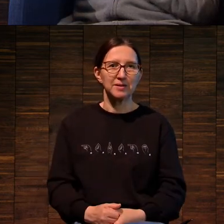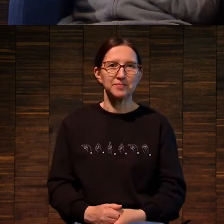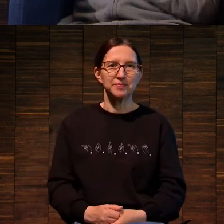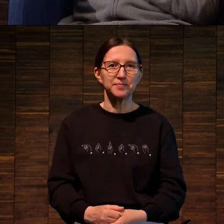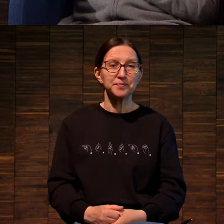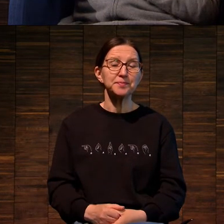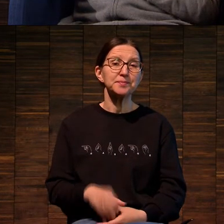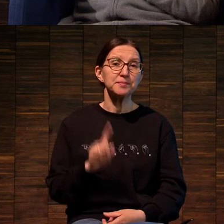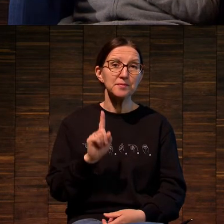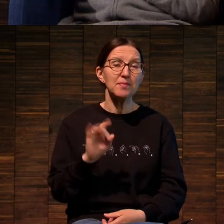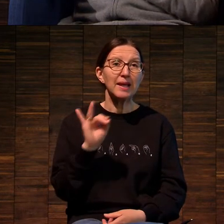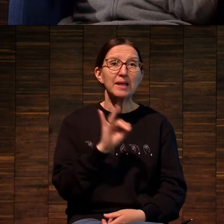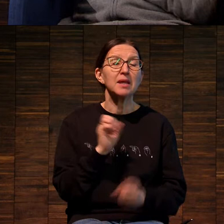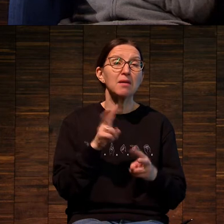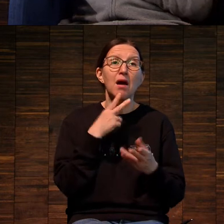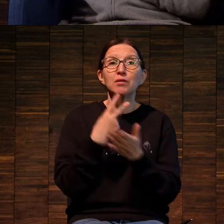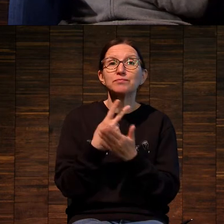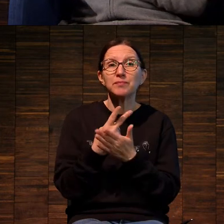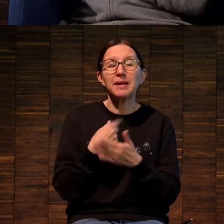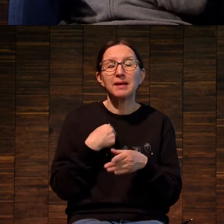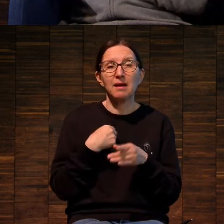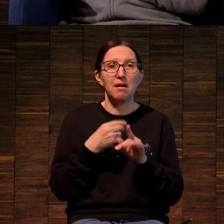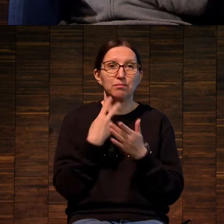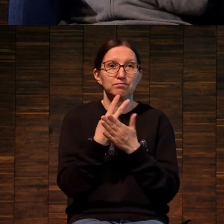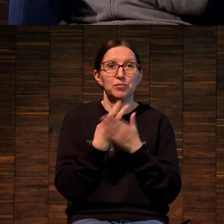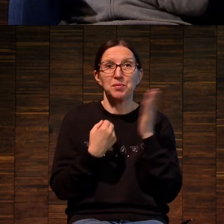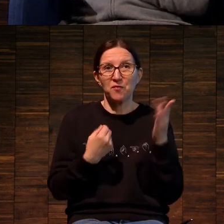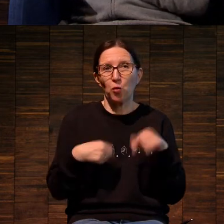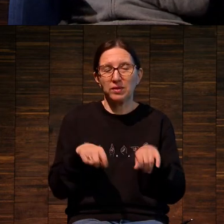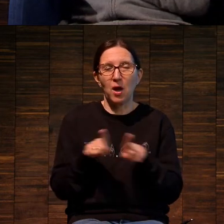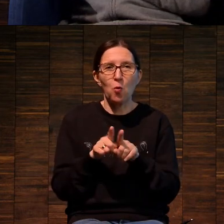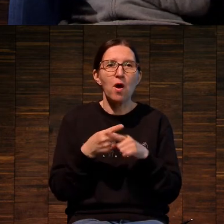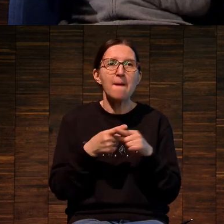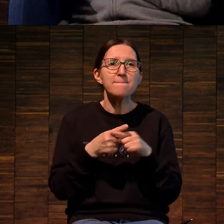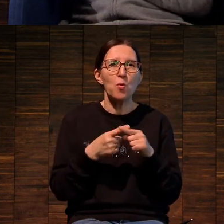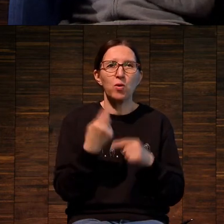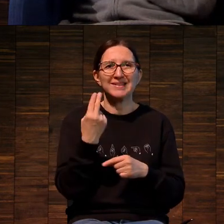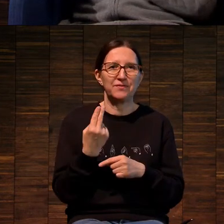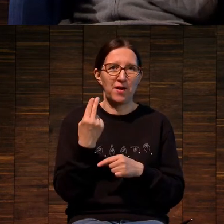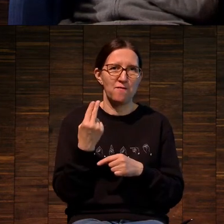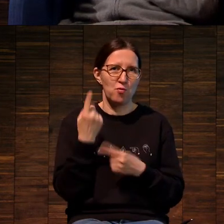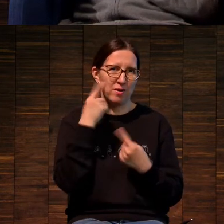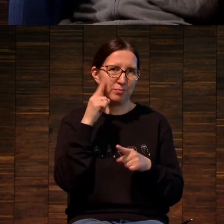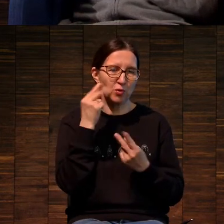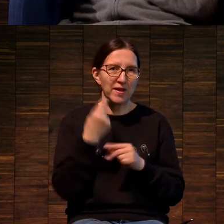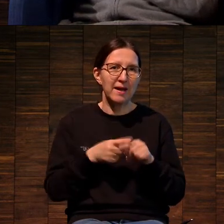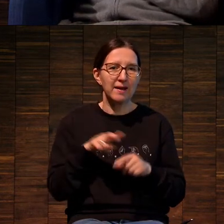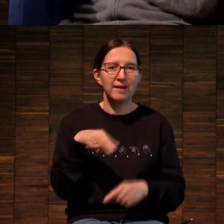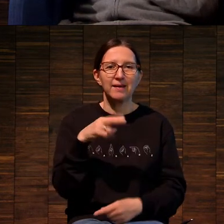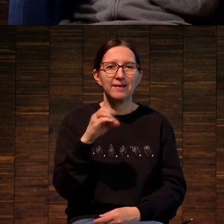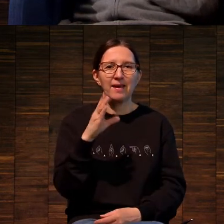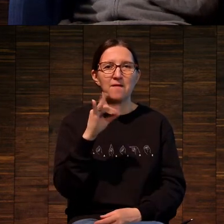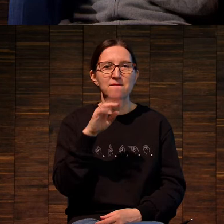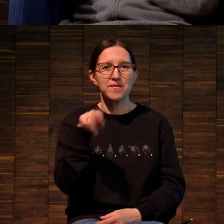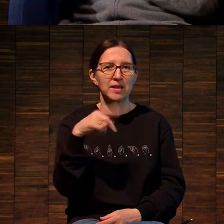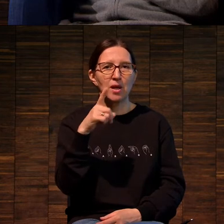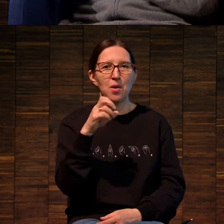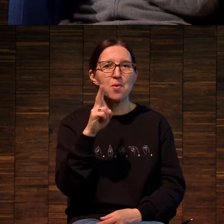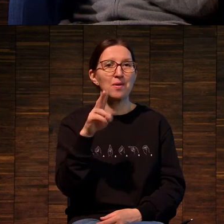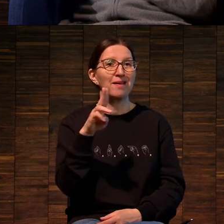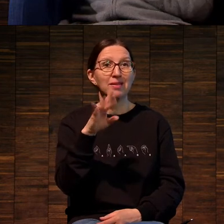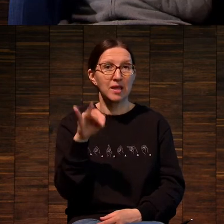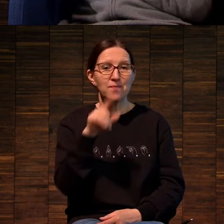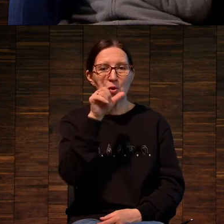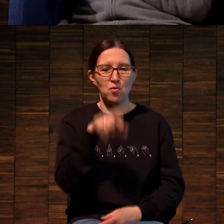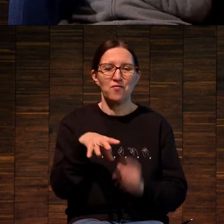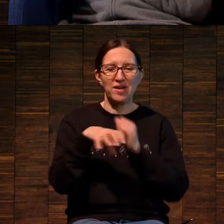В качестве иллюстрации я вот привел такое полуцифровое произведение. Это Дэвид Хокни. В